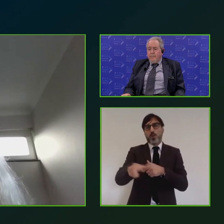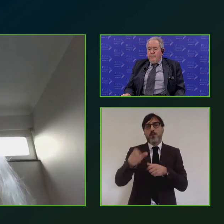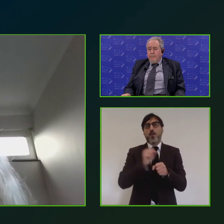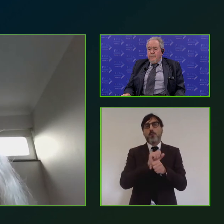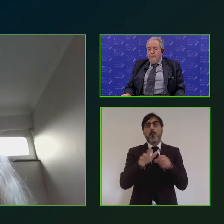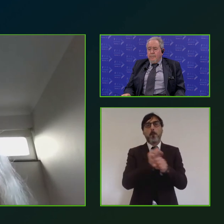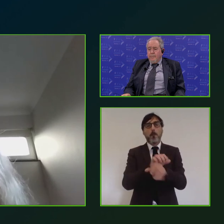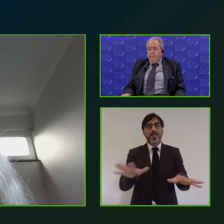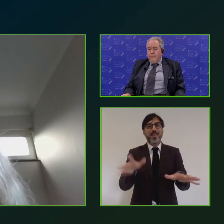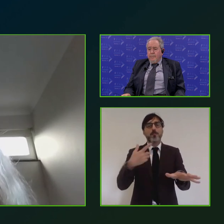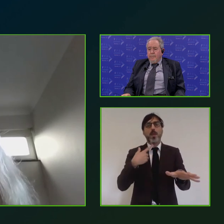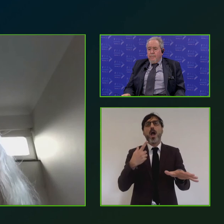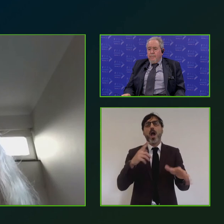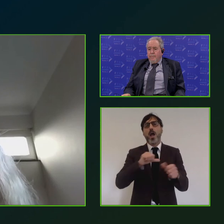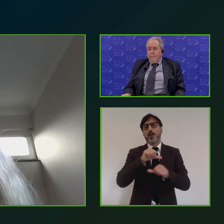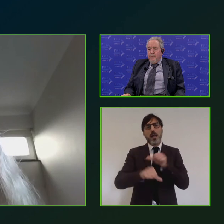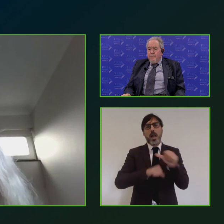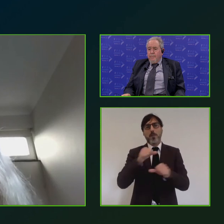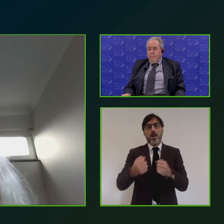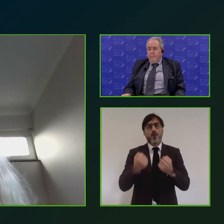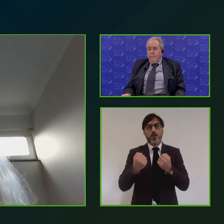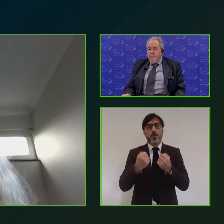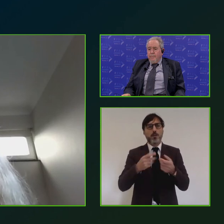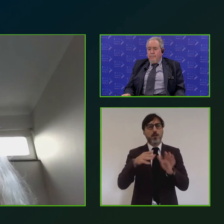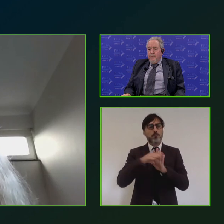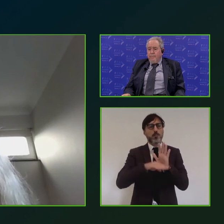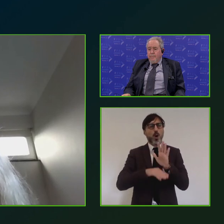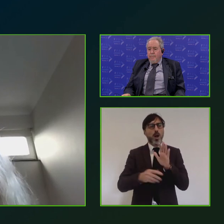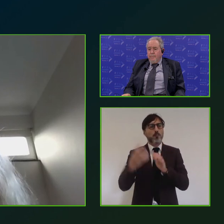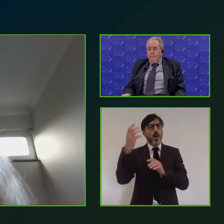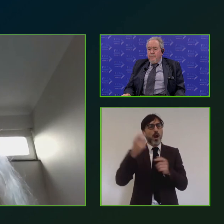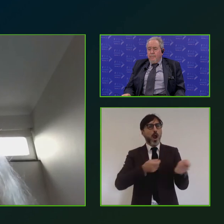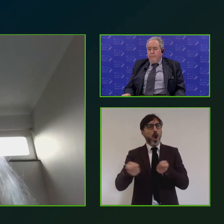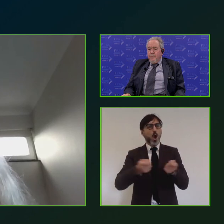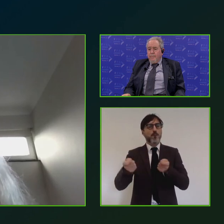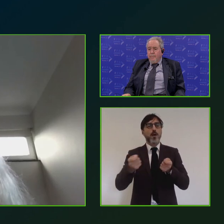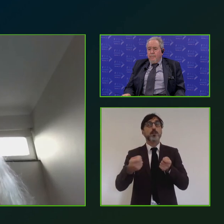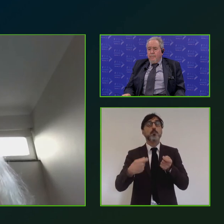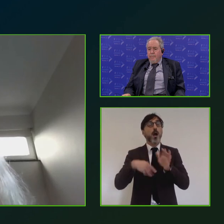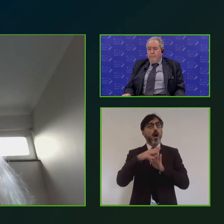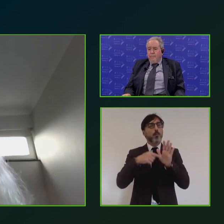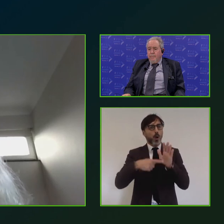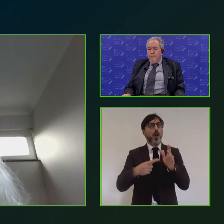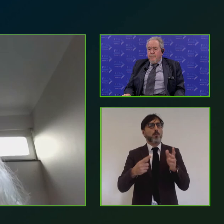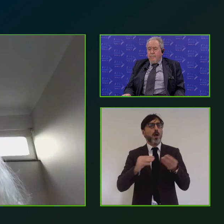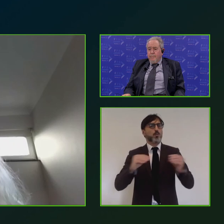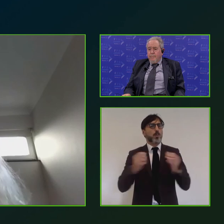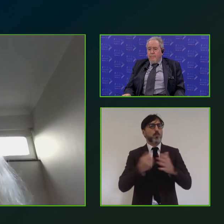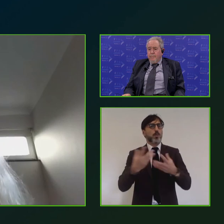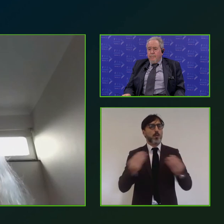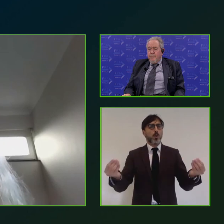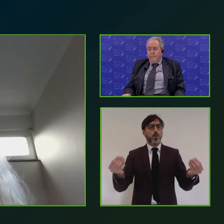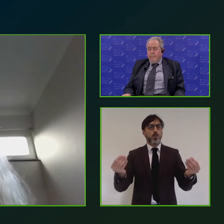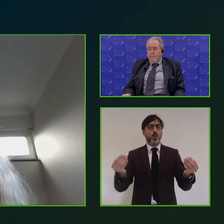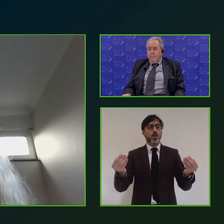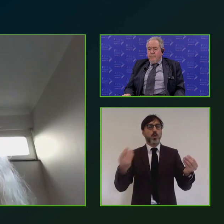modificare fortemente il programma governance questo programma rimane un strumento molto importante quanto appreso durante